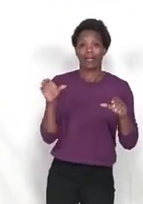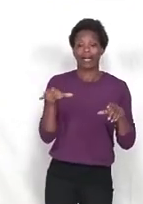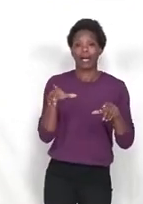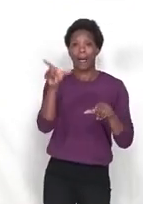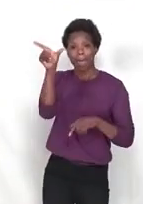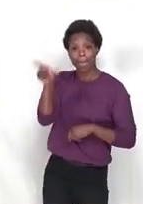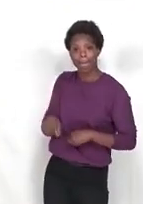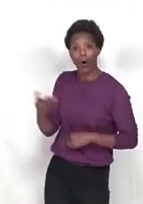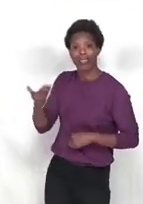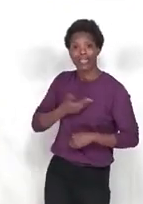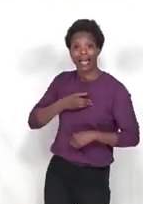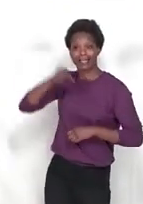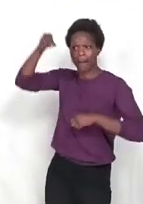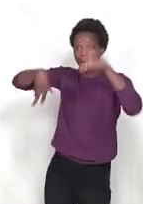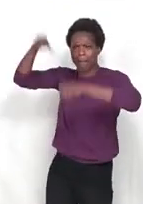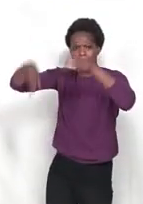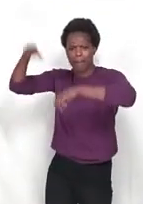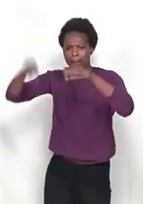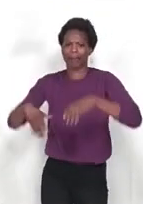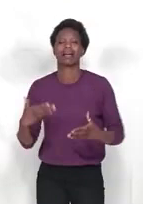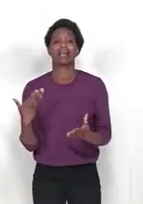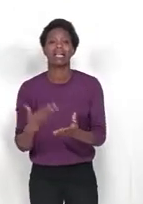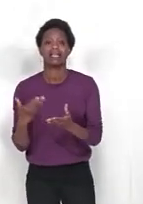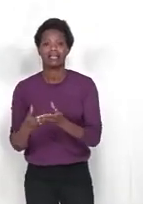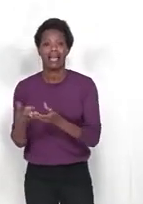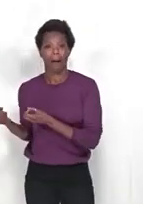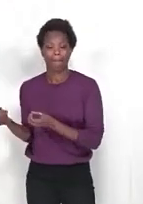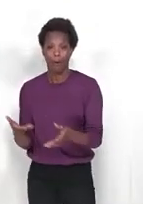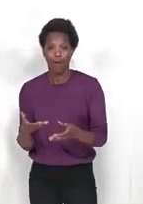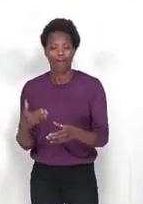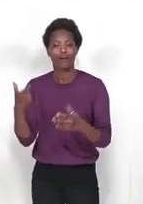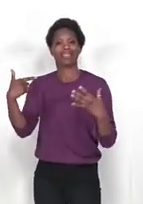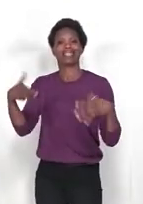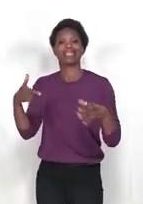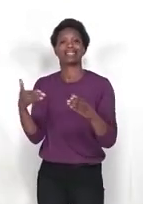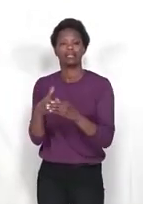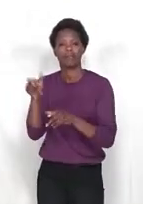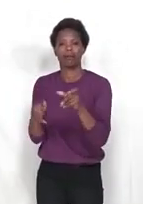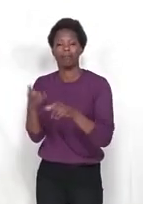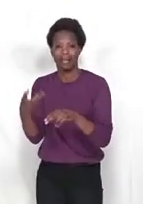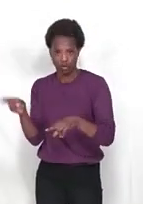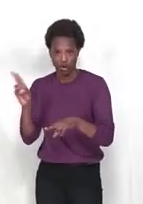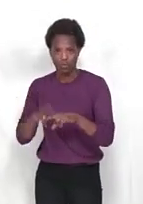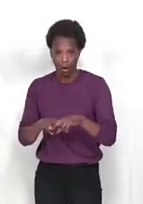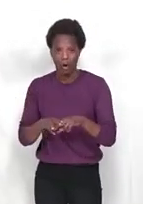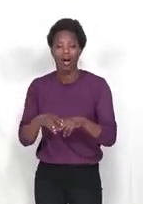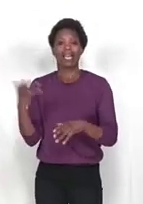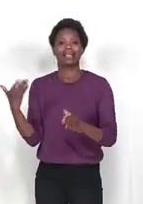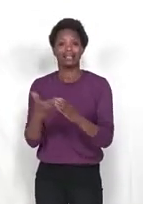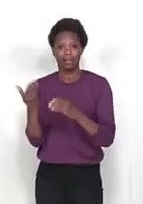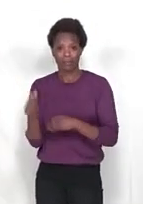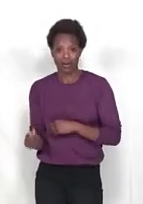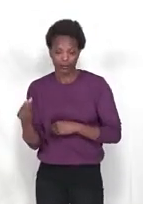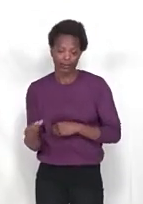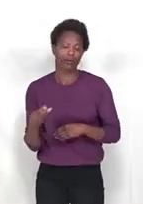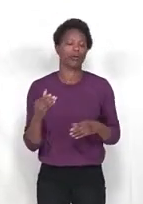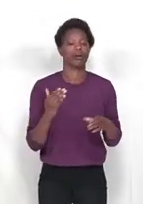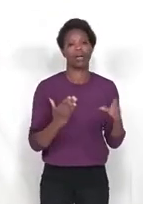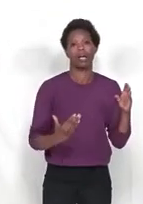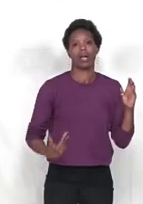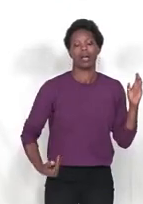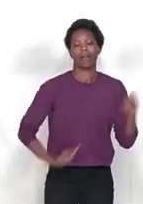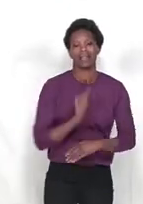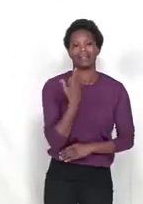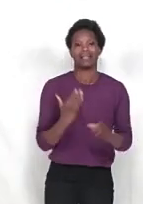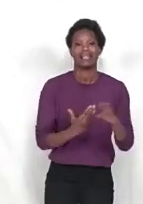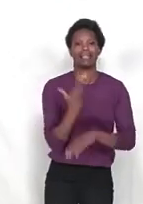Cette réponse militaire a conduit à plus de 17 000 personnes tuées à Gaza dont 5000 enfants et plus de 30 000 blessés. Plus de 260